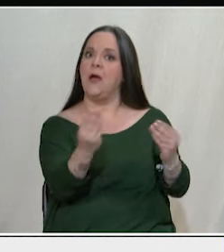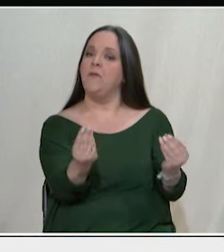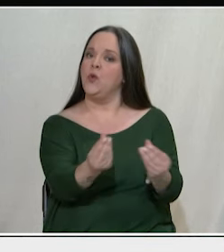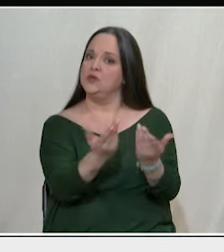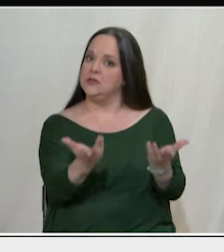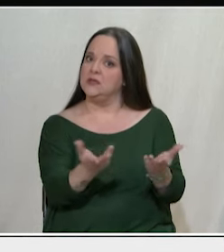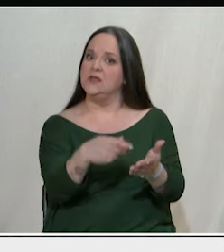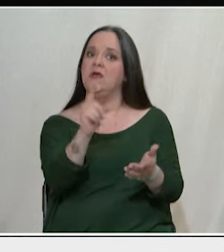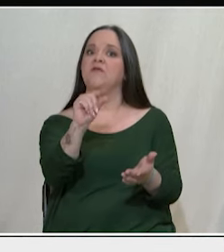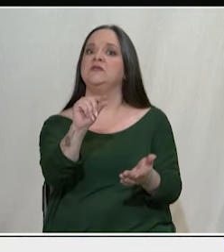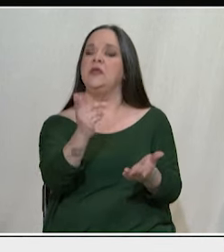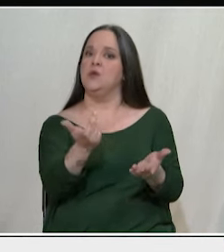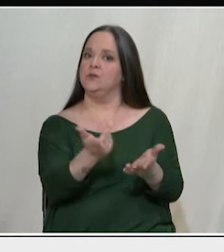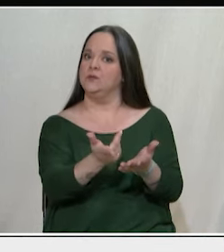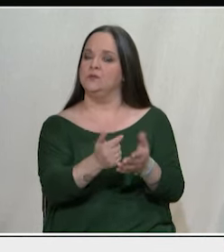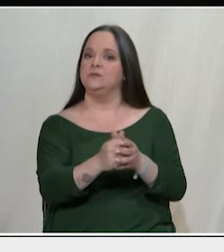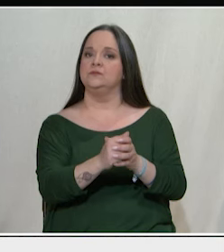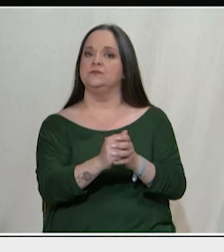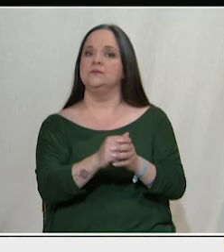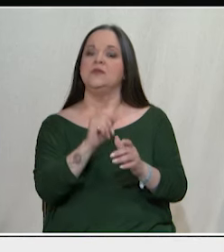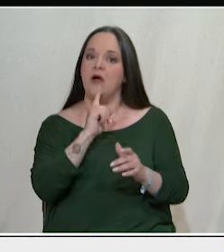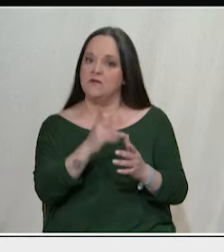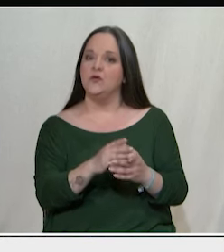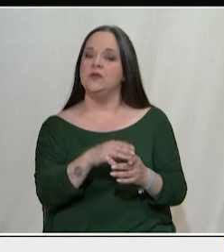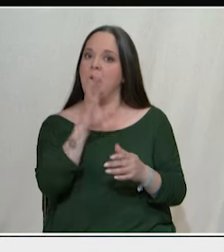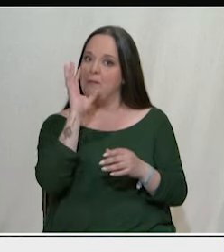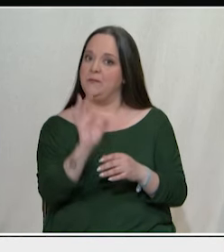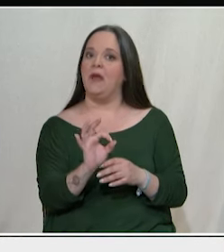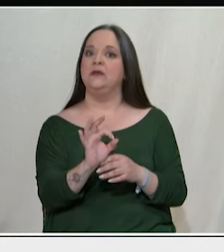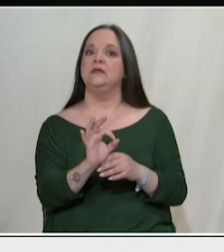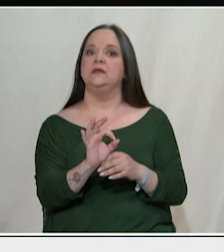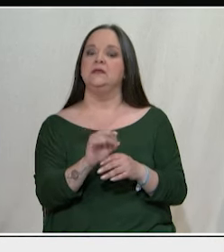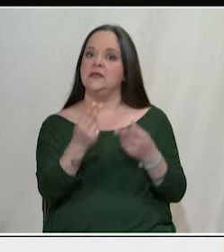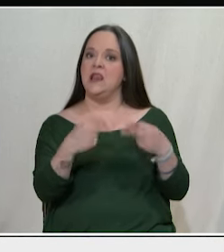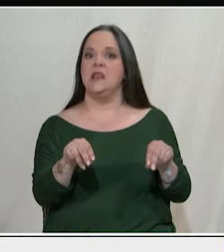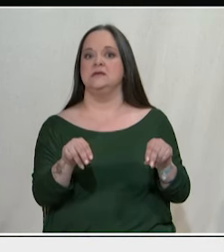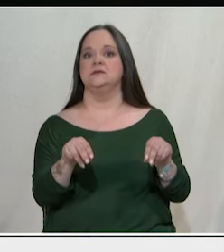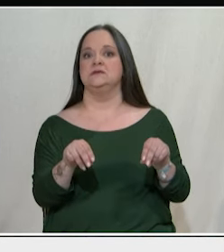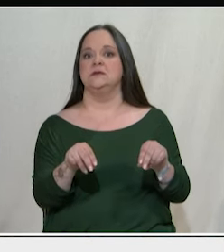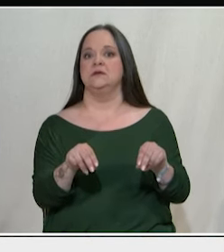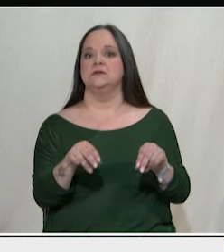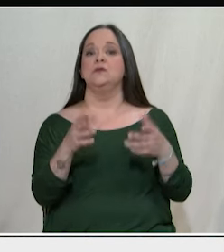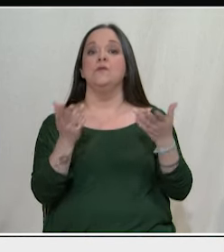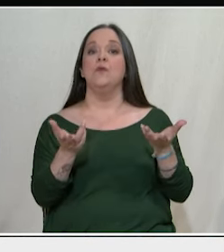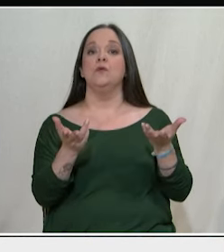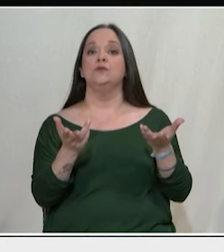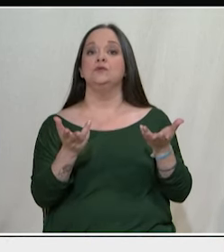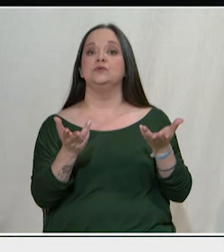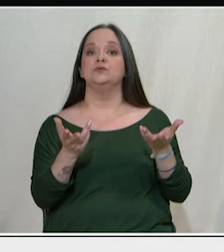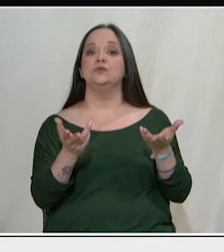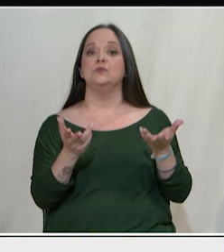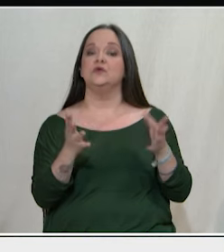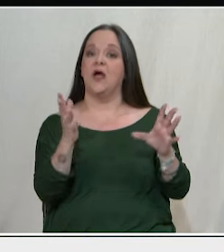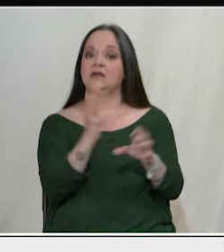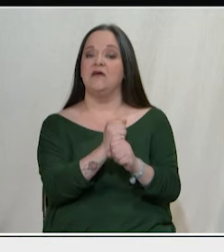προσιτές, φτηνές για όλους. Και αυτό είναι μια πραγματική λύση στο πώς θα χτυπηθεί αυτή η